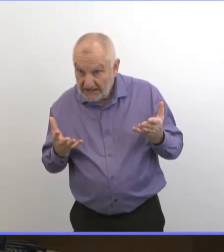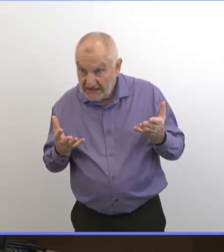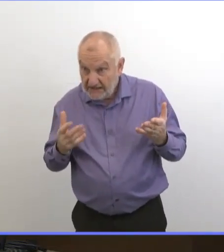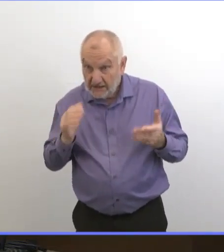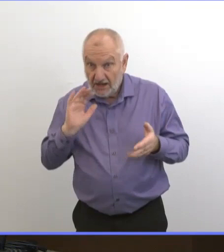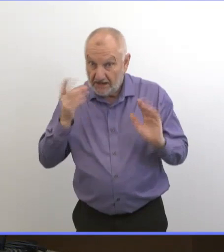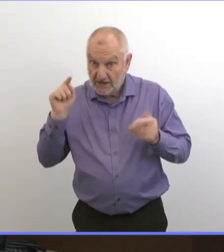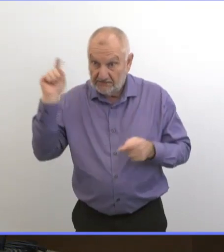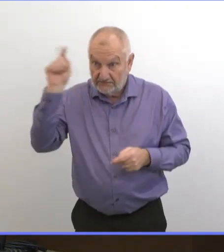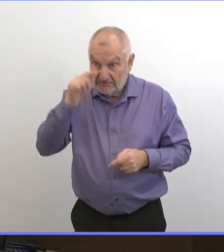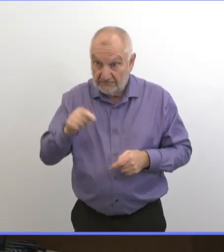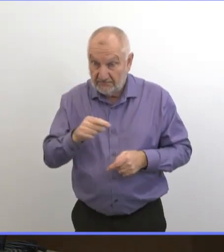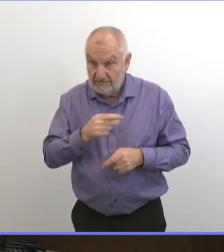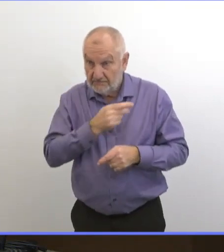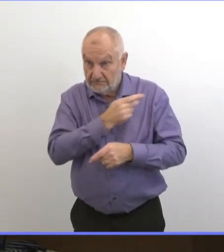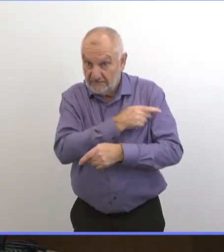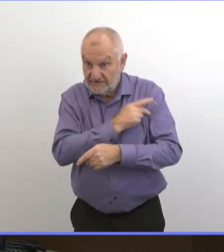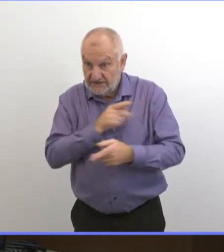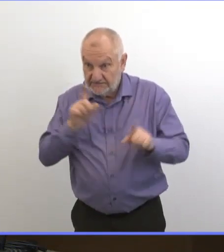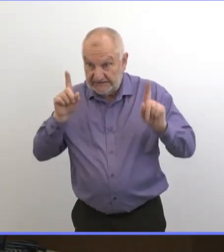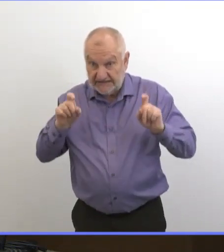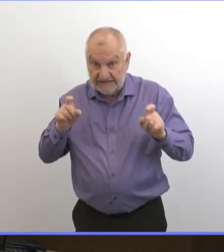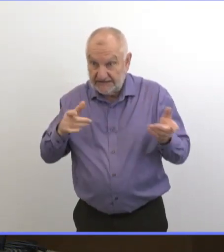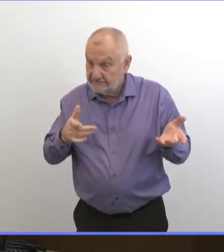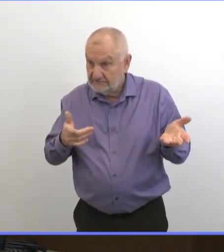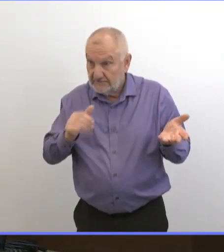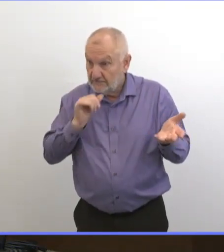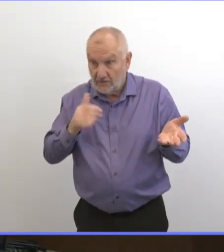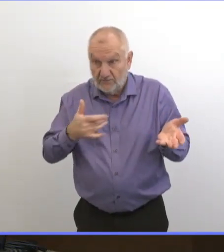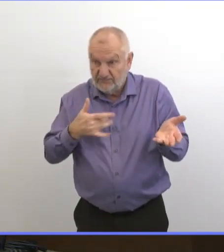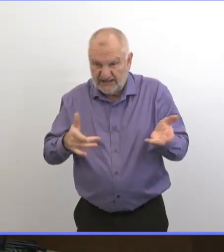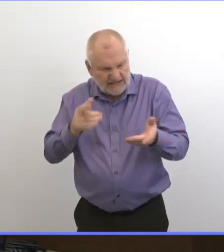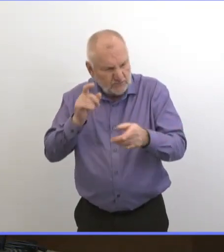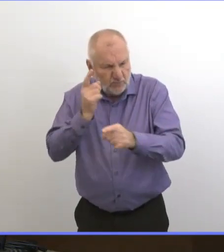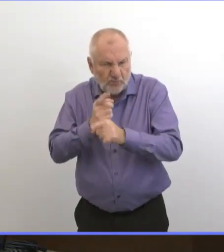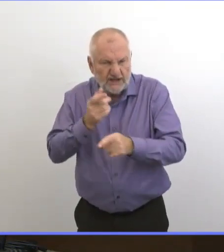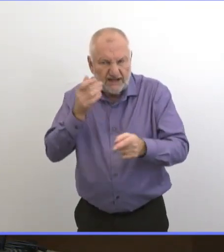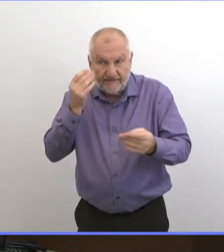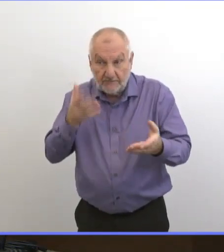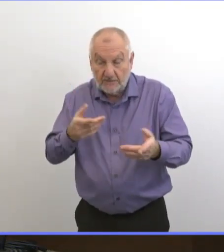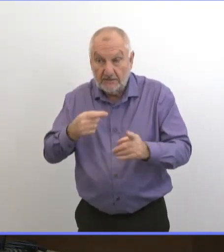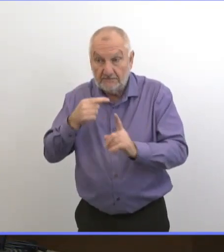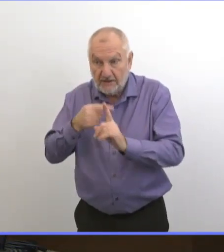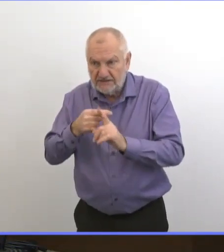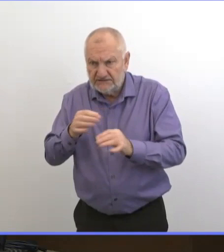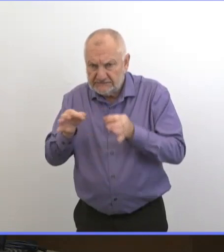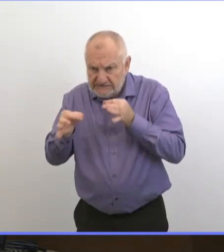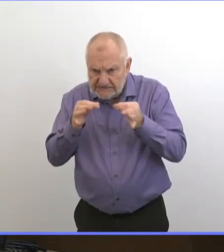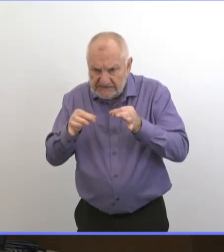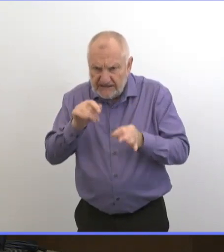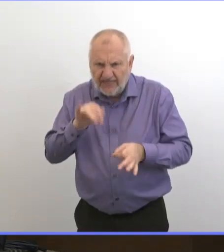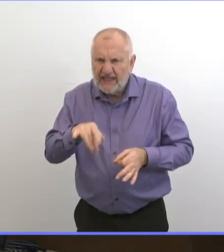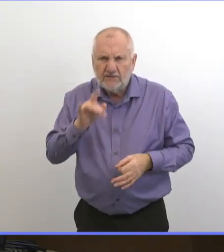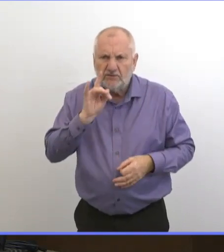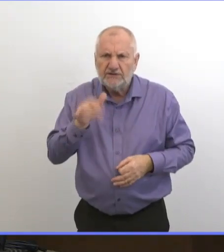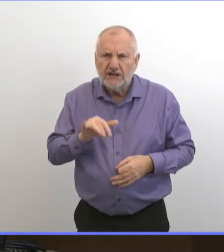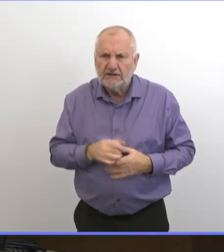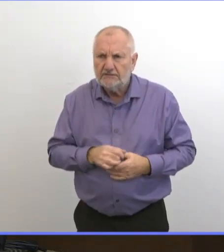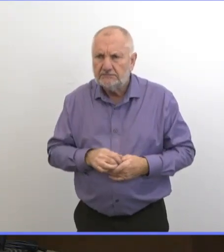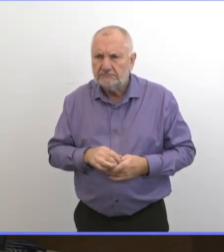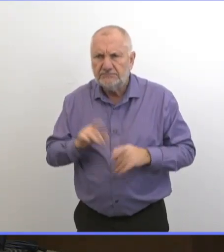Est-ce qu'on fait trop de cycles ? Est-ce que le test est trop sensible ? Est-ce que vous pourriez expliquer comment ça marche ?